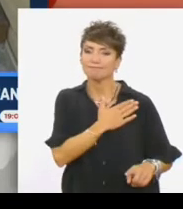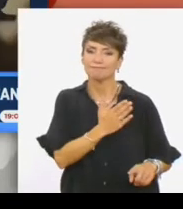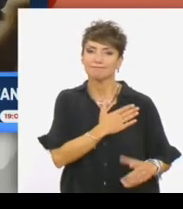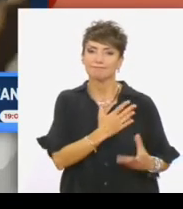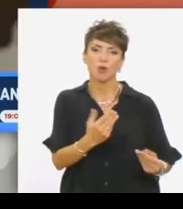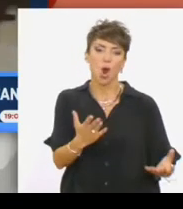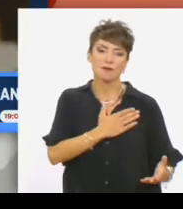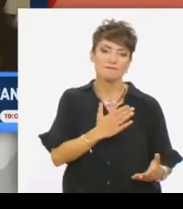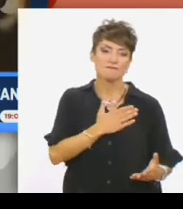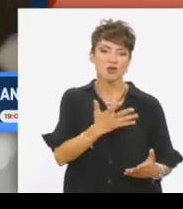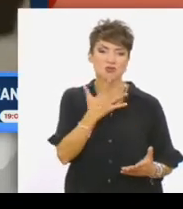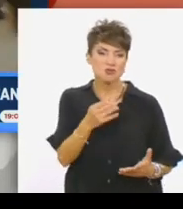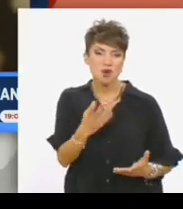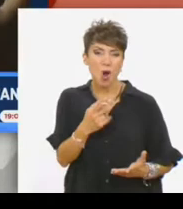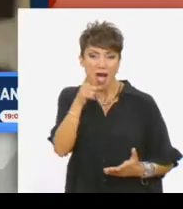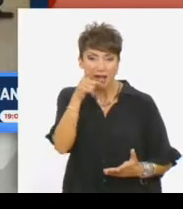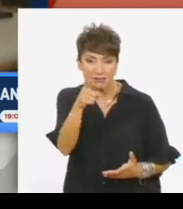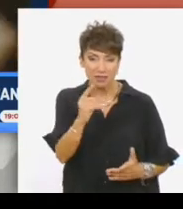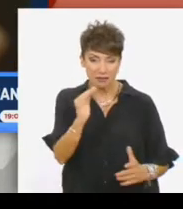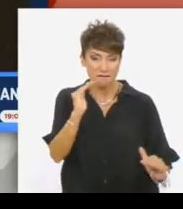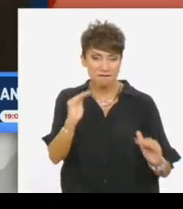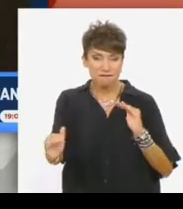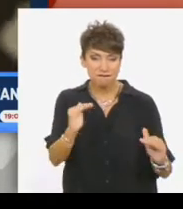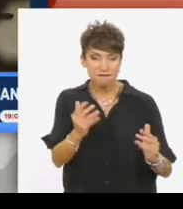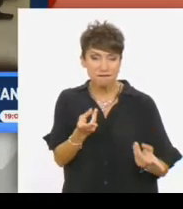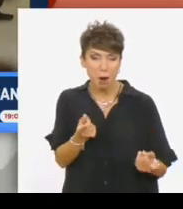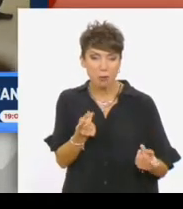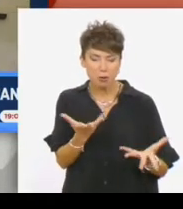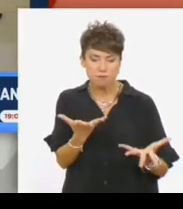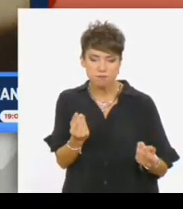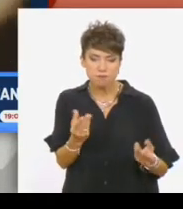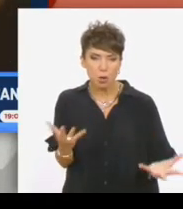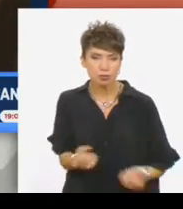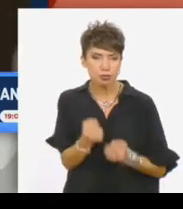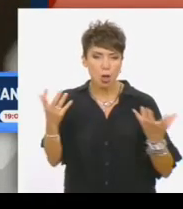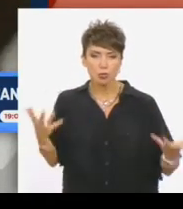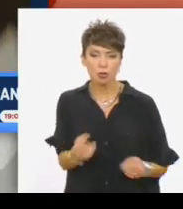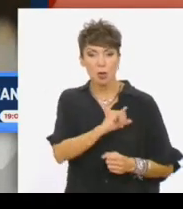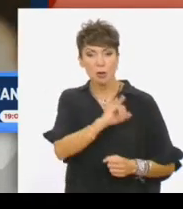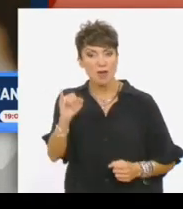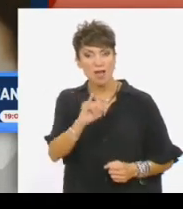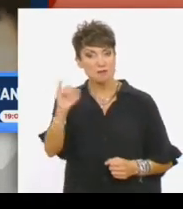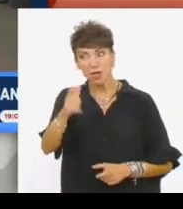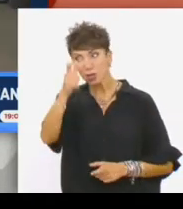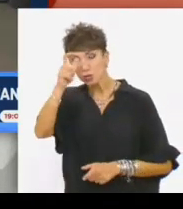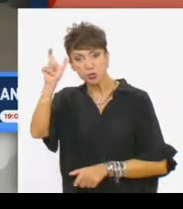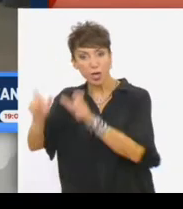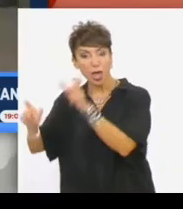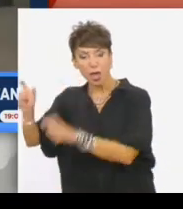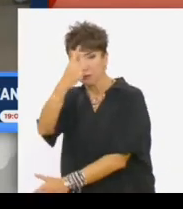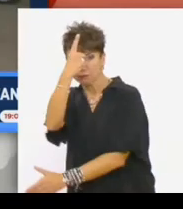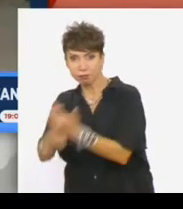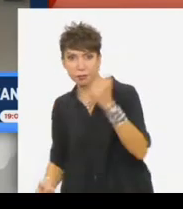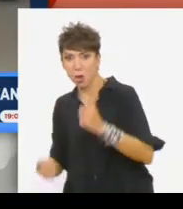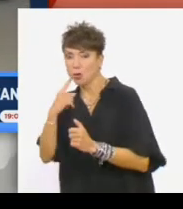για τους δεκάδες χιλιάδες πρόσφυγες στους οποίους έχουμε φιλοξενήσει ανάμεσά τους και πολλούς Τούρκους αντικαθεστωτικούς οι οποίοι βρήκαν